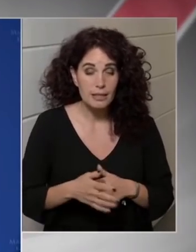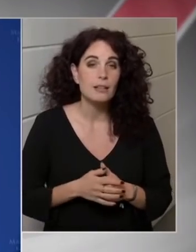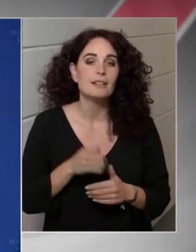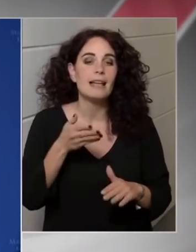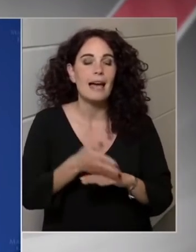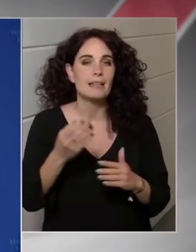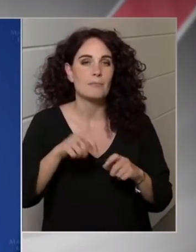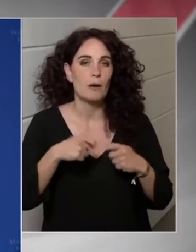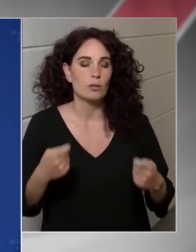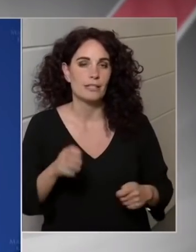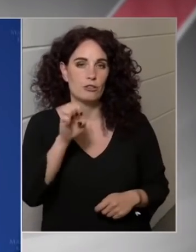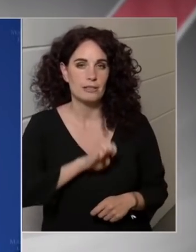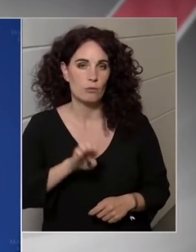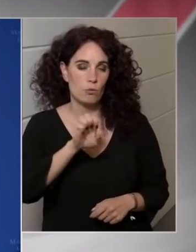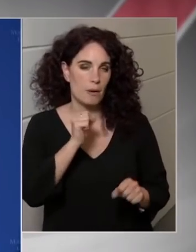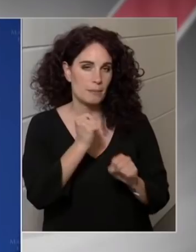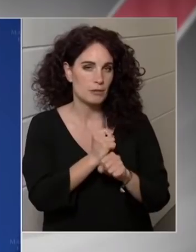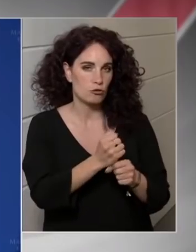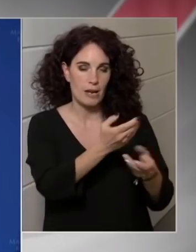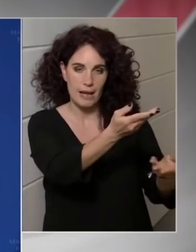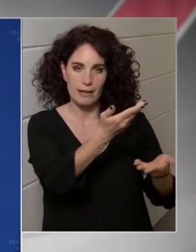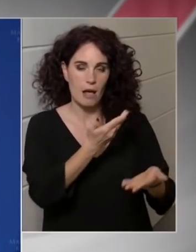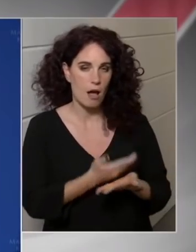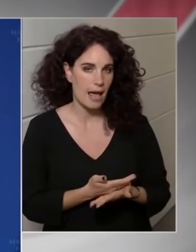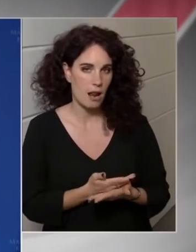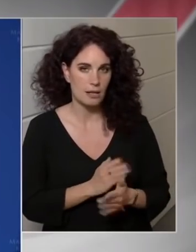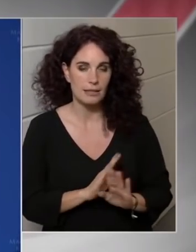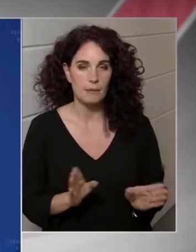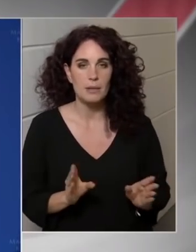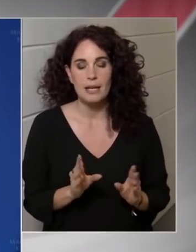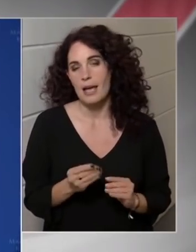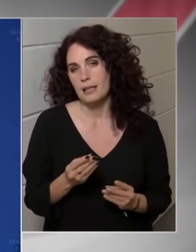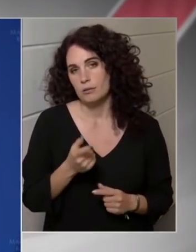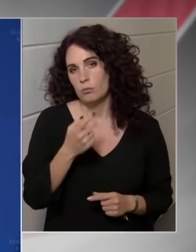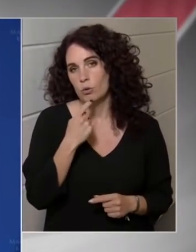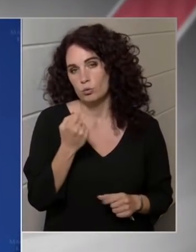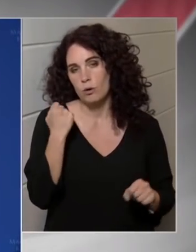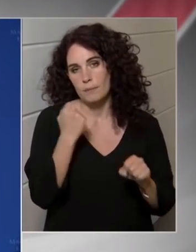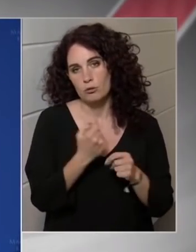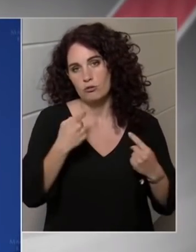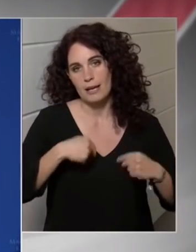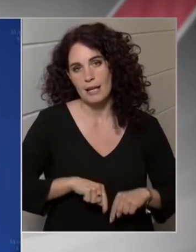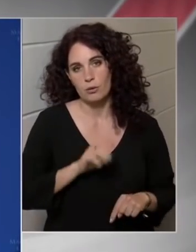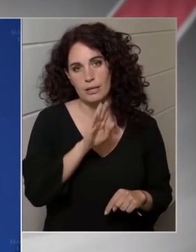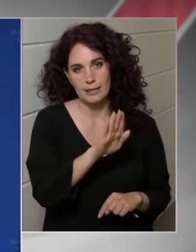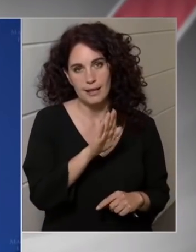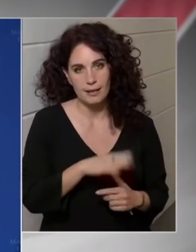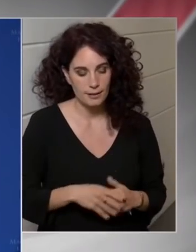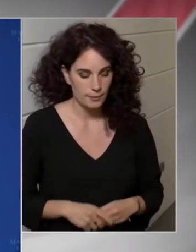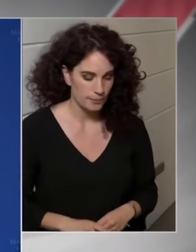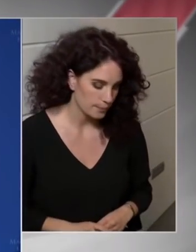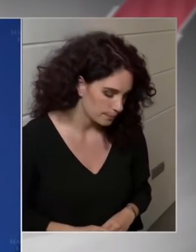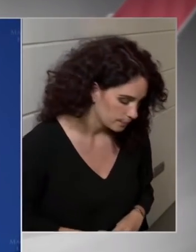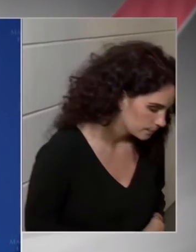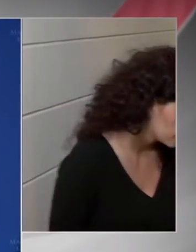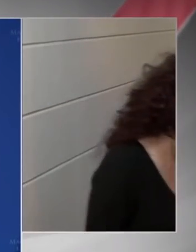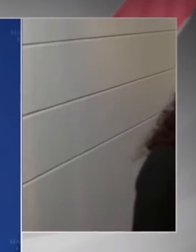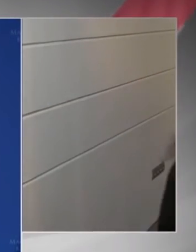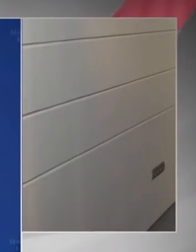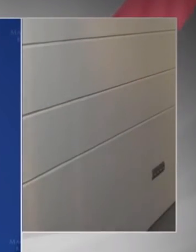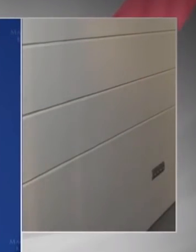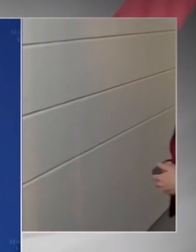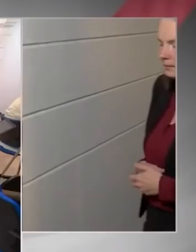megoldást az Európai Bizottságnak kell ajánlani. Mi ennyit mondtunk a bizottság elnökének is. Ez, hogyha jól értem, hogyha lennének ilyen